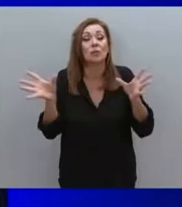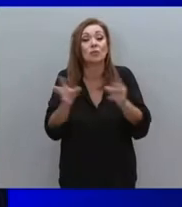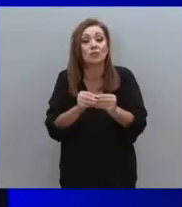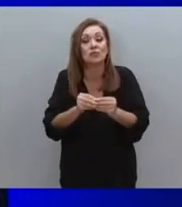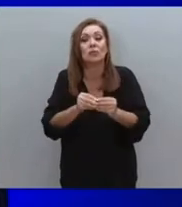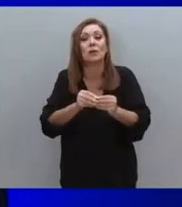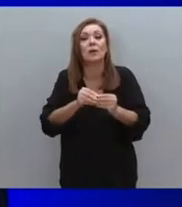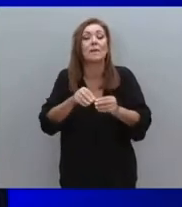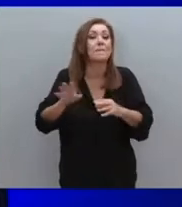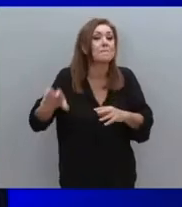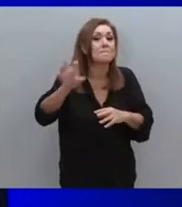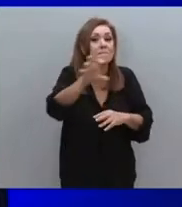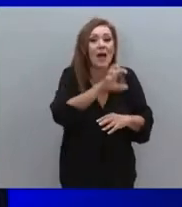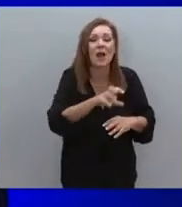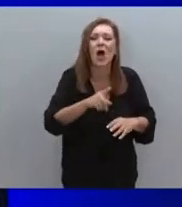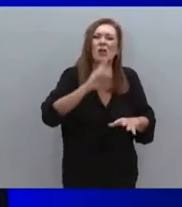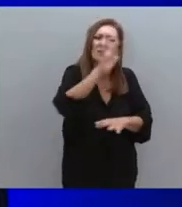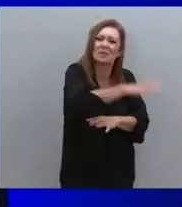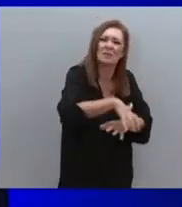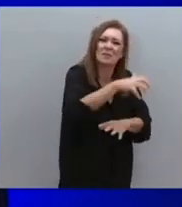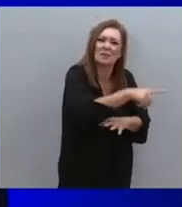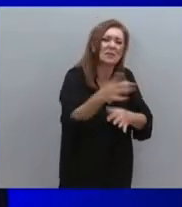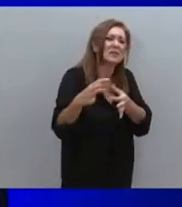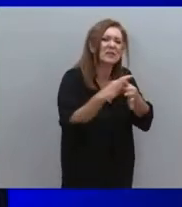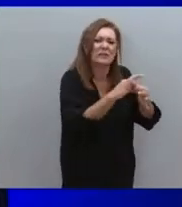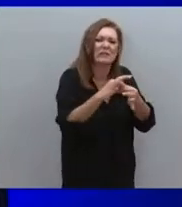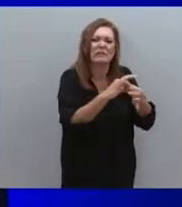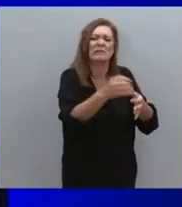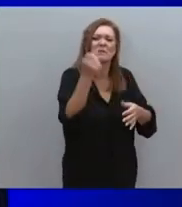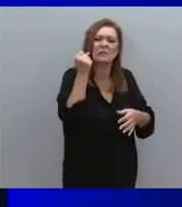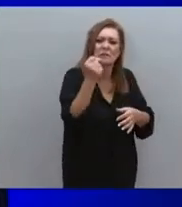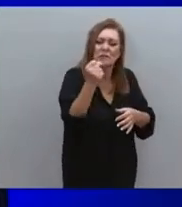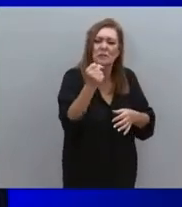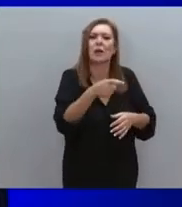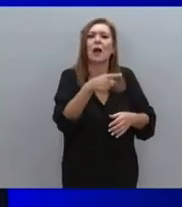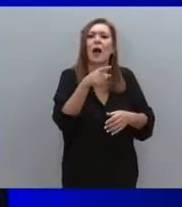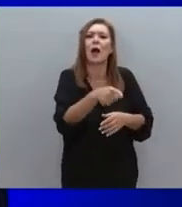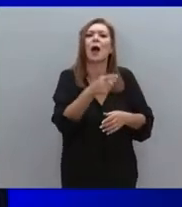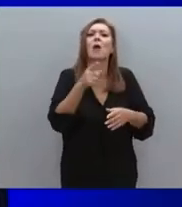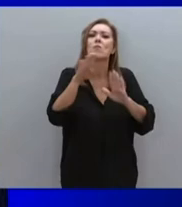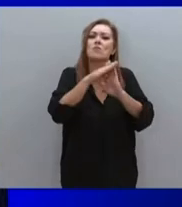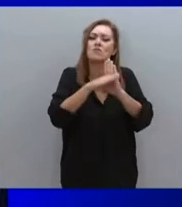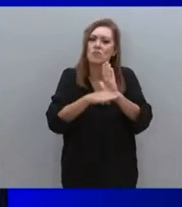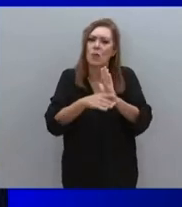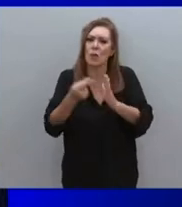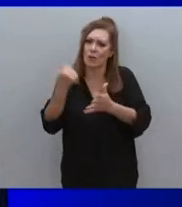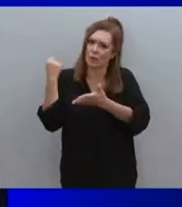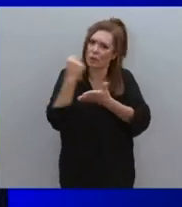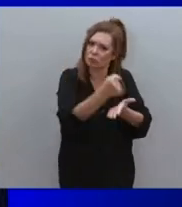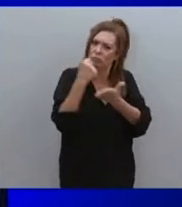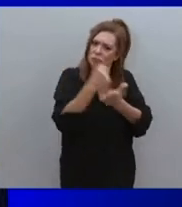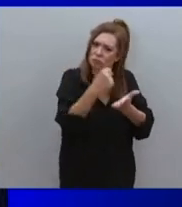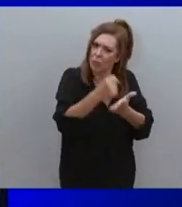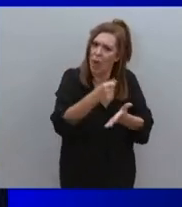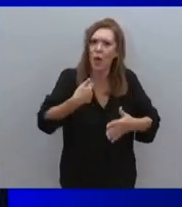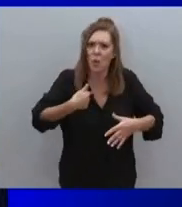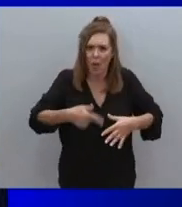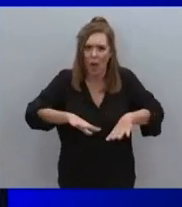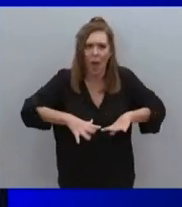πολύ εξαρτημένες από το λιγνήτη. Ένα πρόγραμμα με πολύ σημαντικούς πόρους χρηματοδότησης, το οποίο έχει ήδη αρχίσει να υλοποιείται.